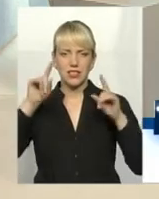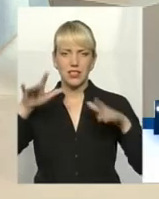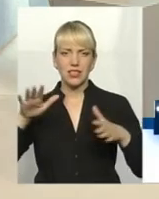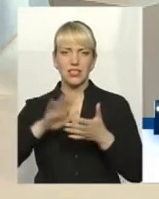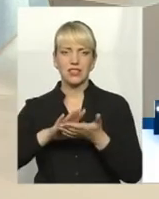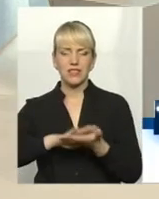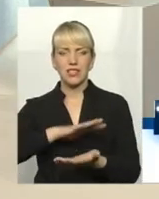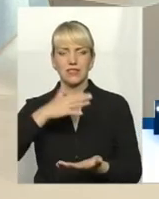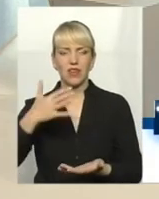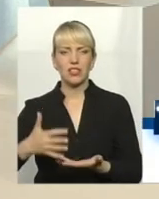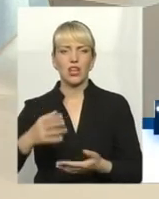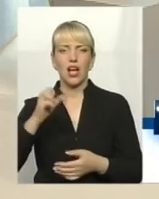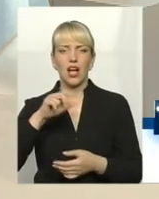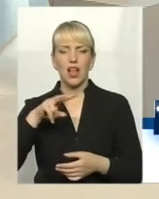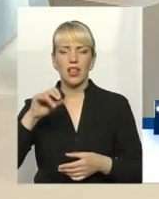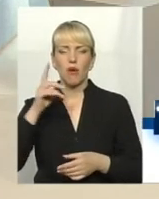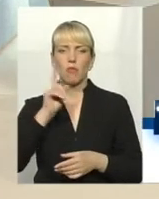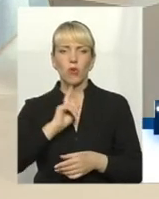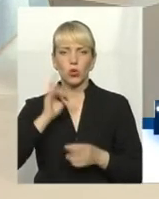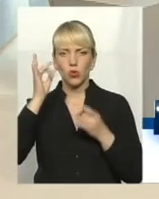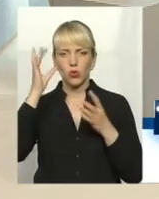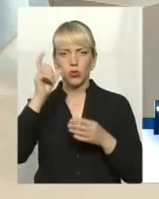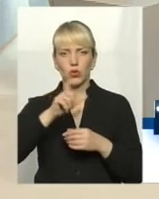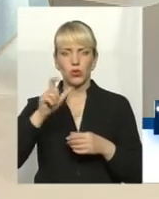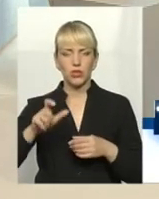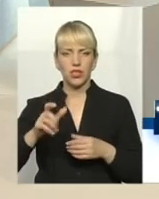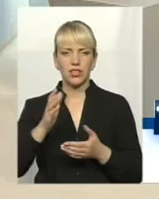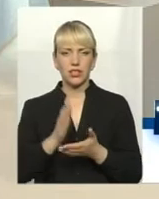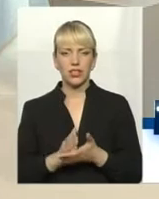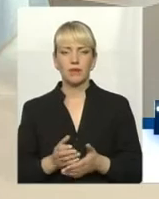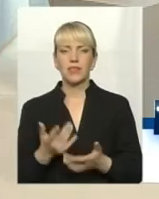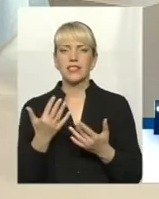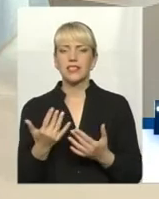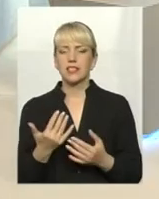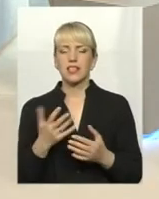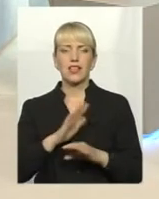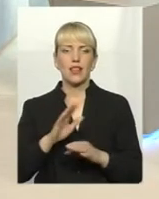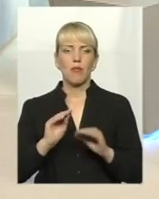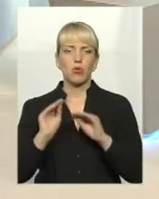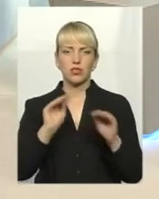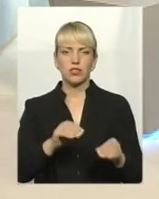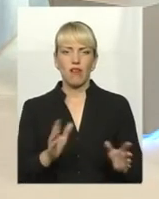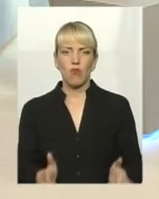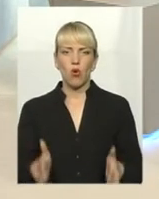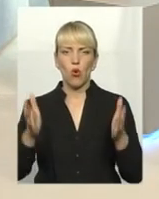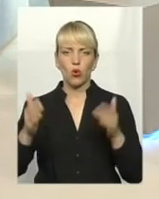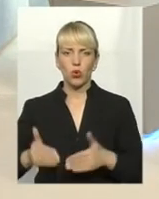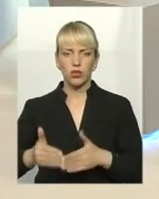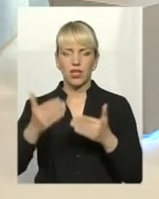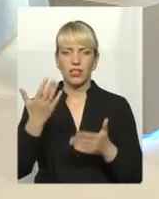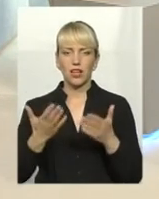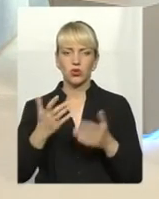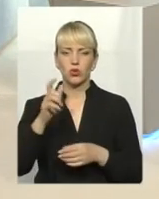але поки культура людей є, хоч скільки контейнерів не постав, людина, якщо вона стоїть